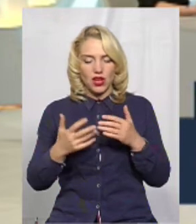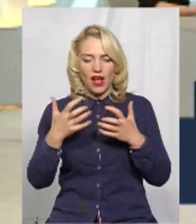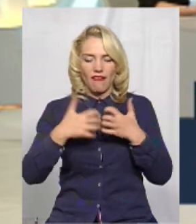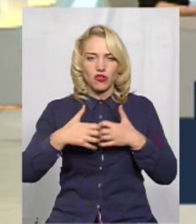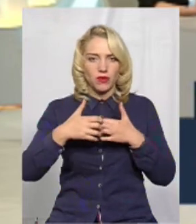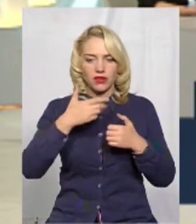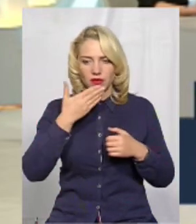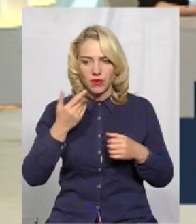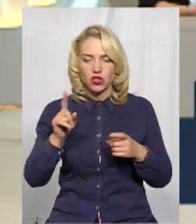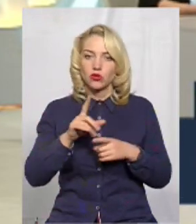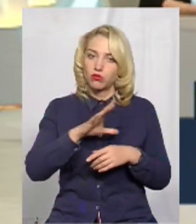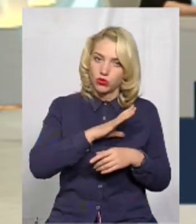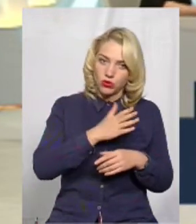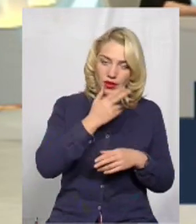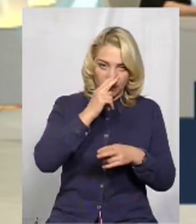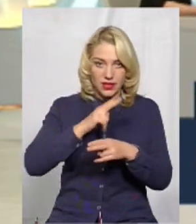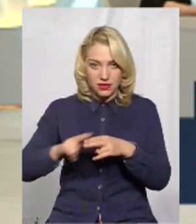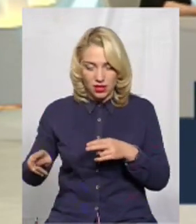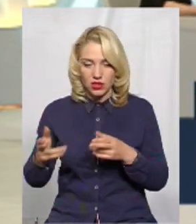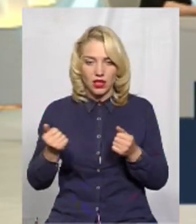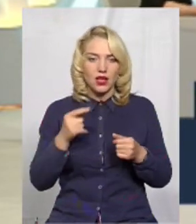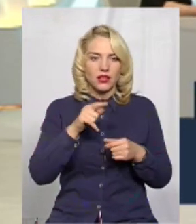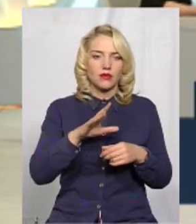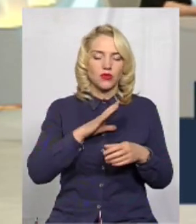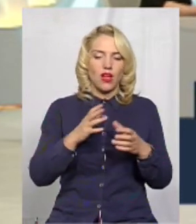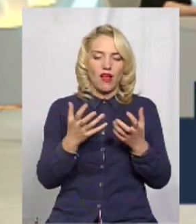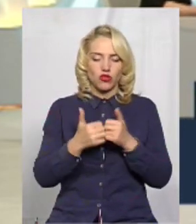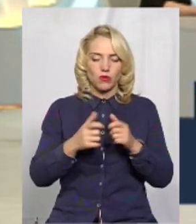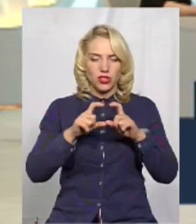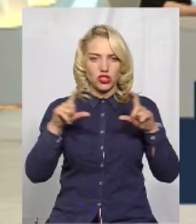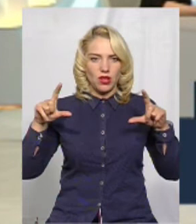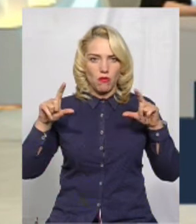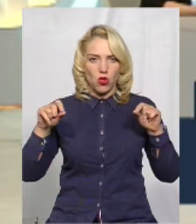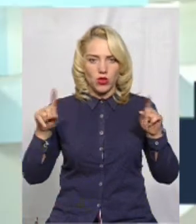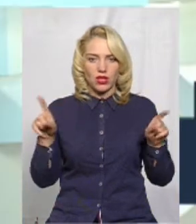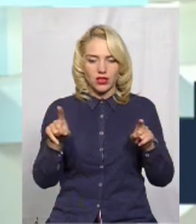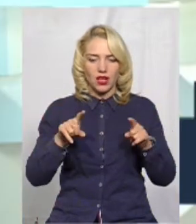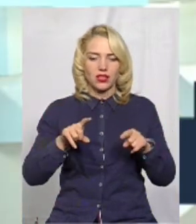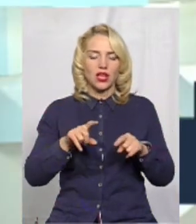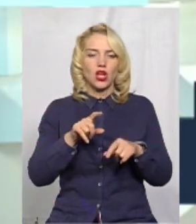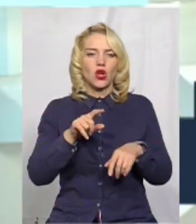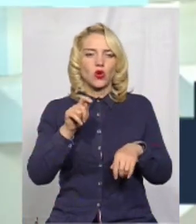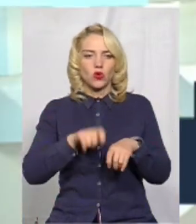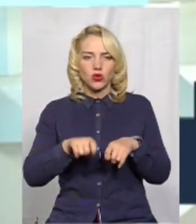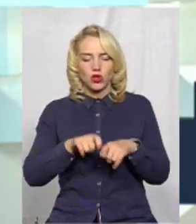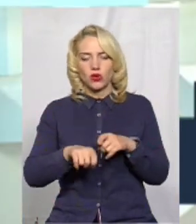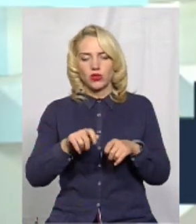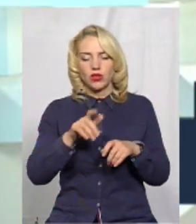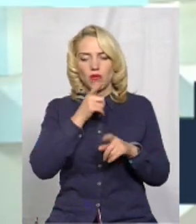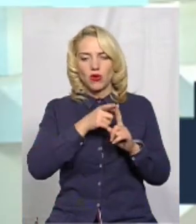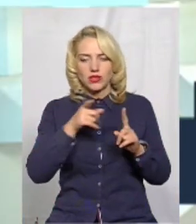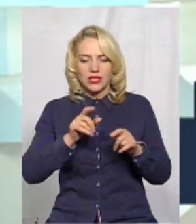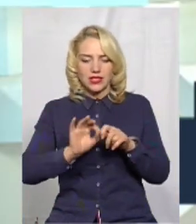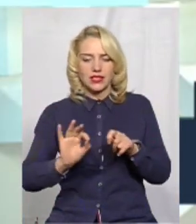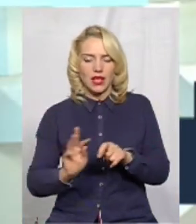була і її не стало? Так, автоматичні такі блоки, які контролюють саму процес запалення, контролюють температуру, вони